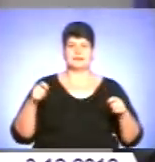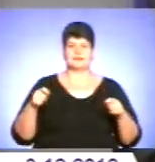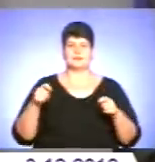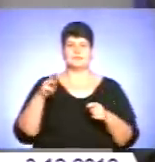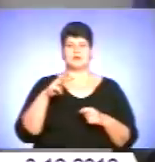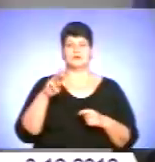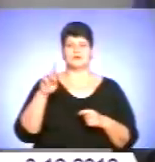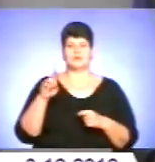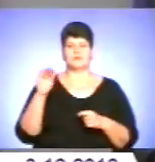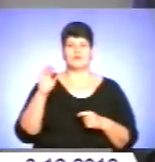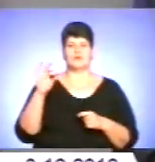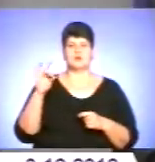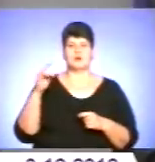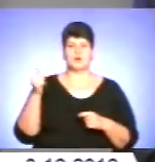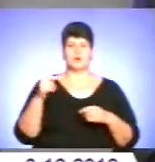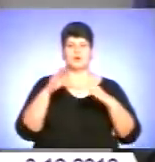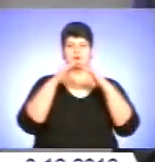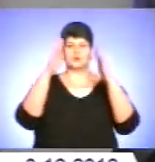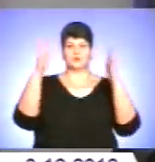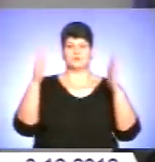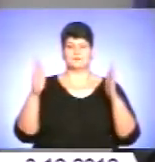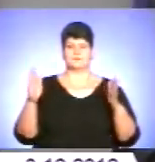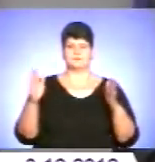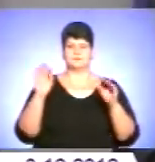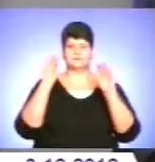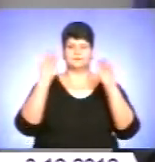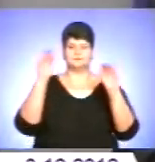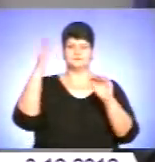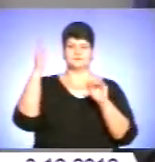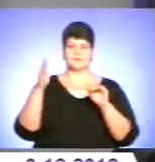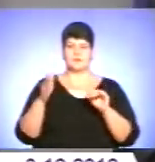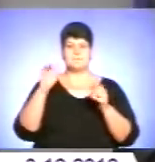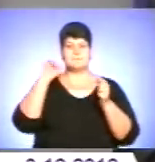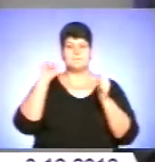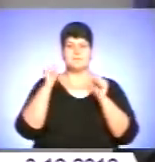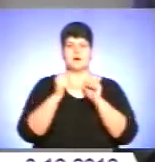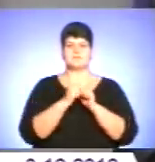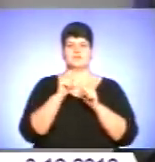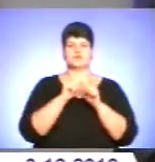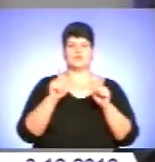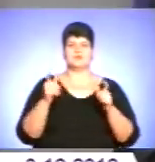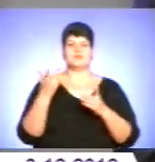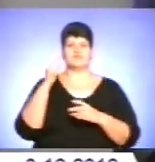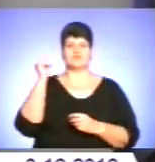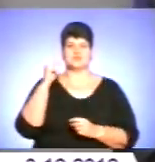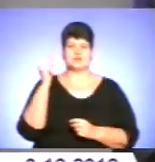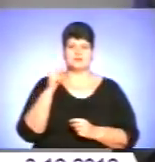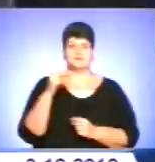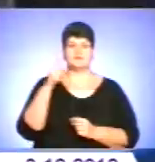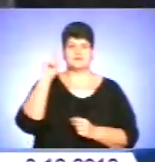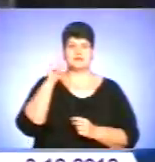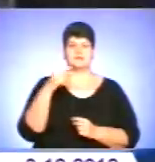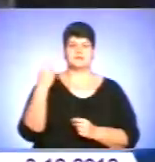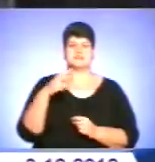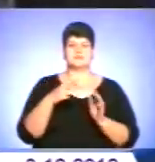Якубачу Форгелю таку меморіальну дошку пам'ять в тій школі, де він вчився. Ну, ви знаєте, що 28